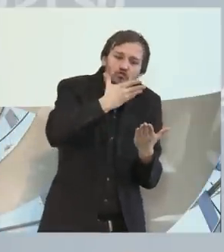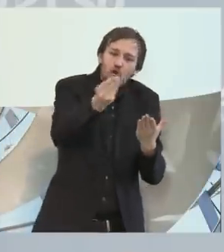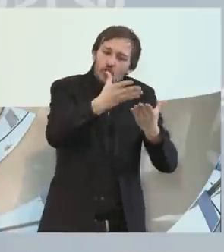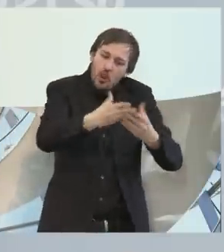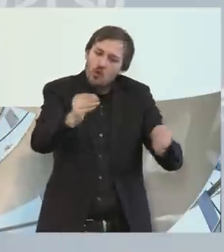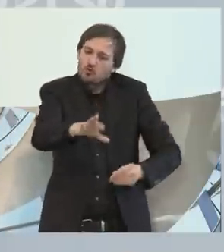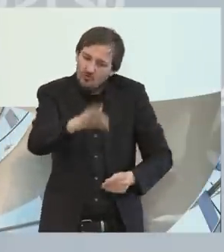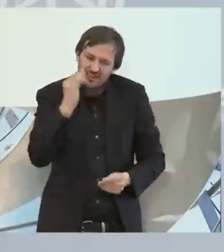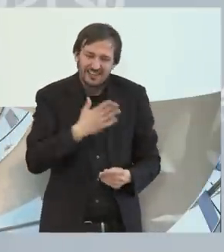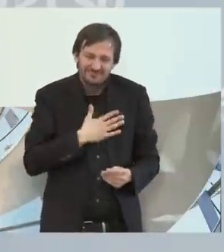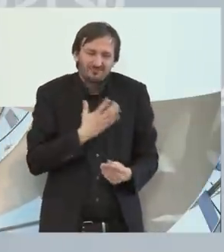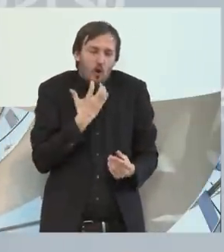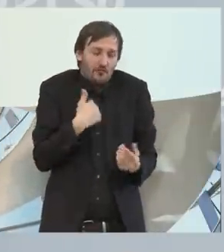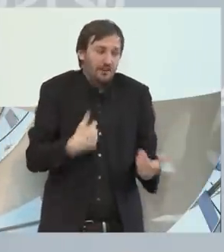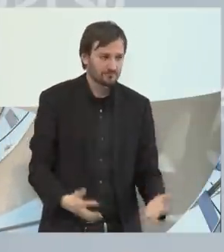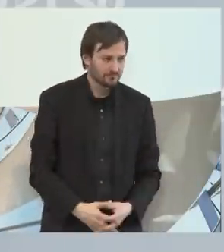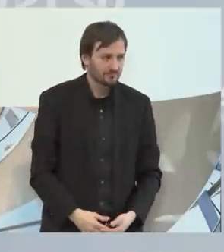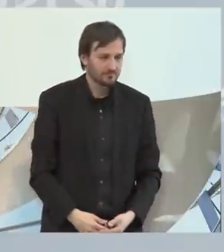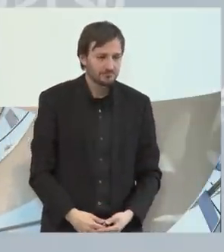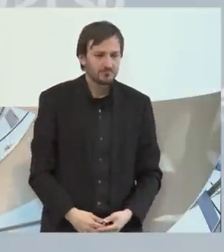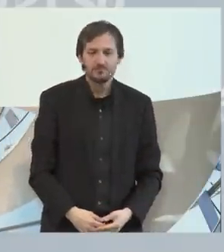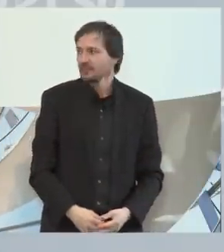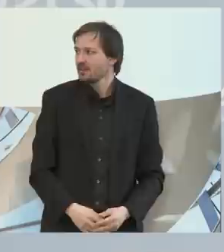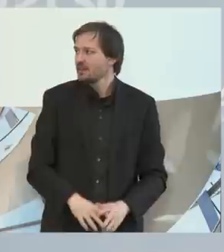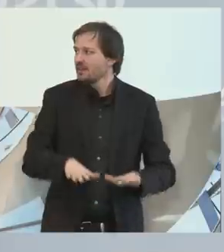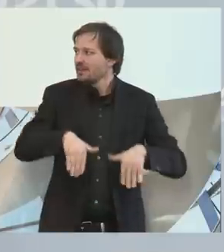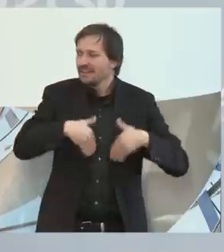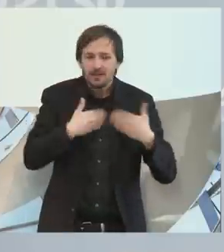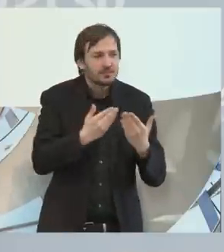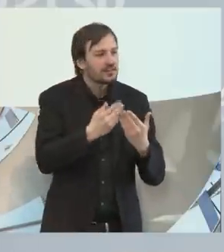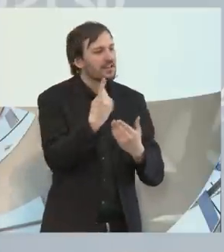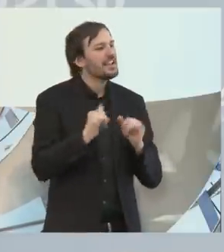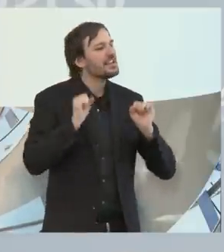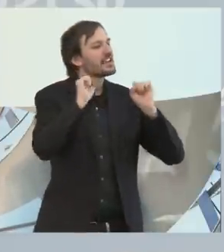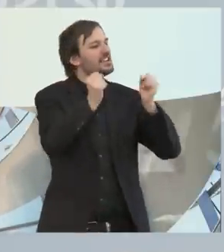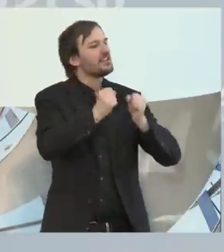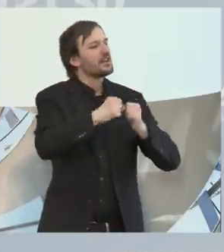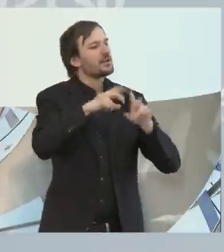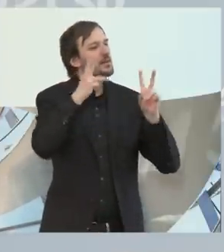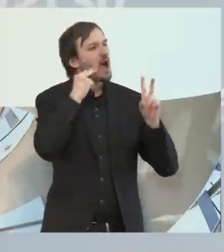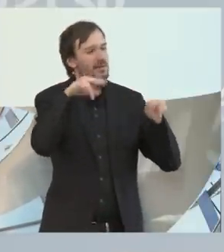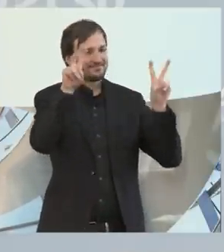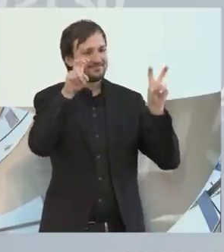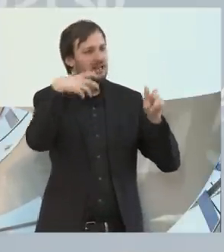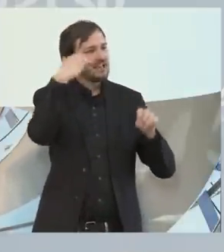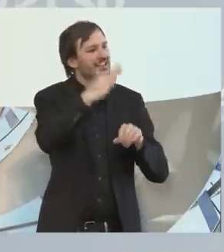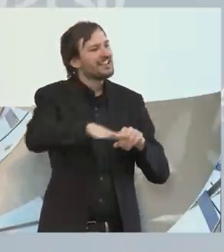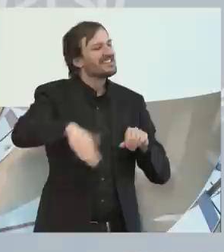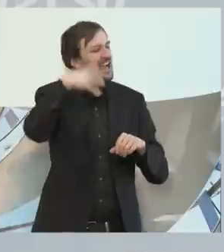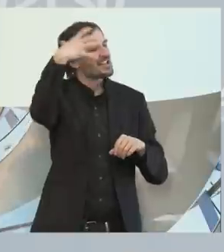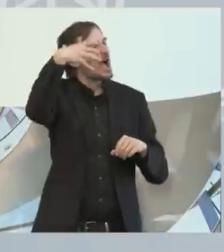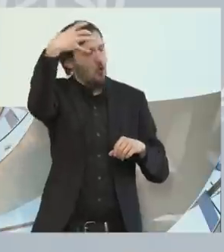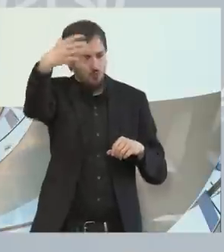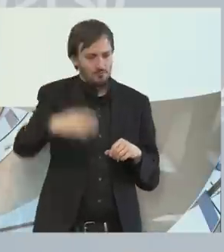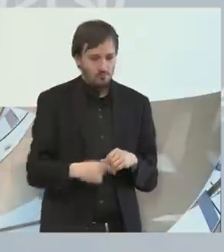finden wollen. Wir haben die Initiativen Füngling Ruta und Kindertraum, die uns zeigen, die gemeinsam auch mit